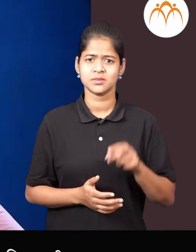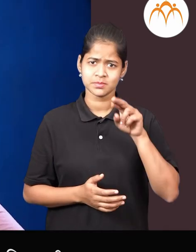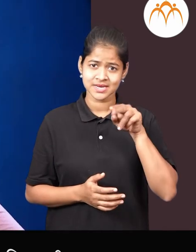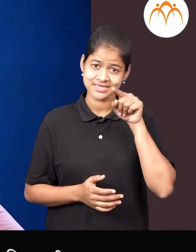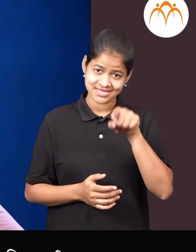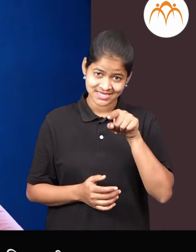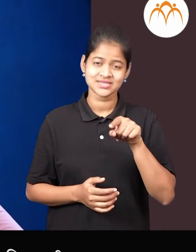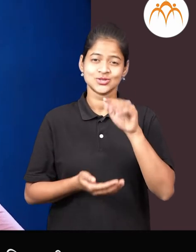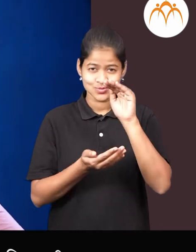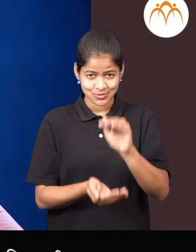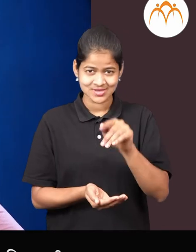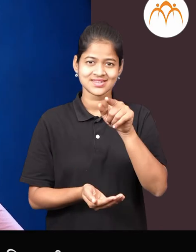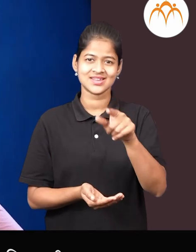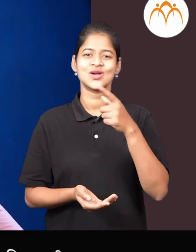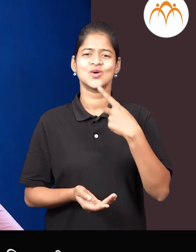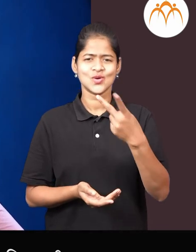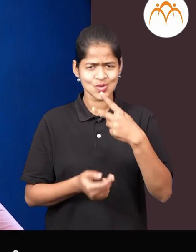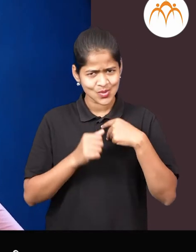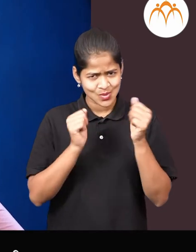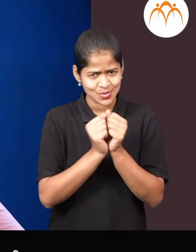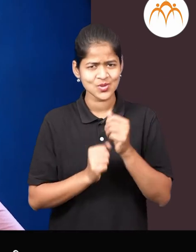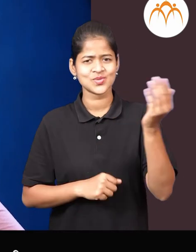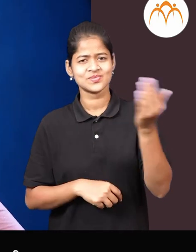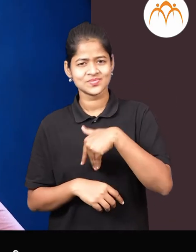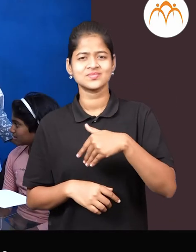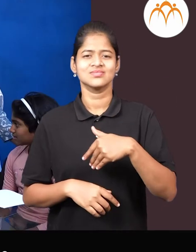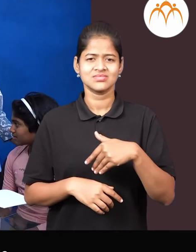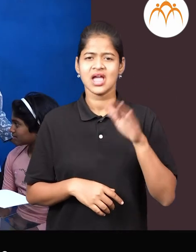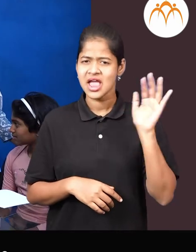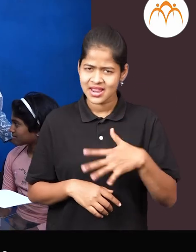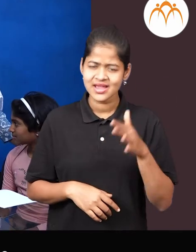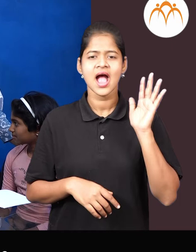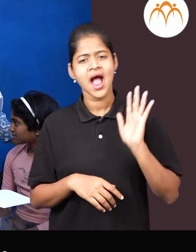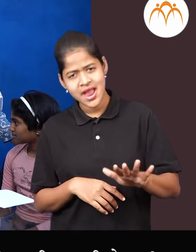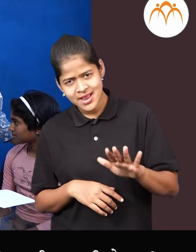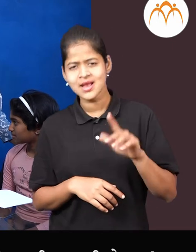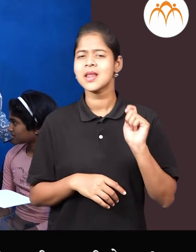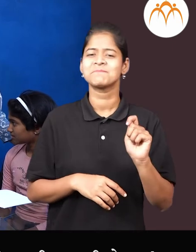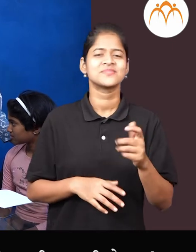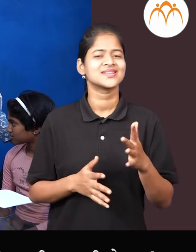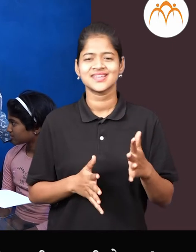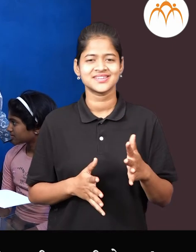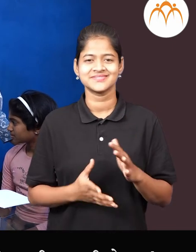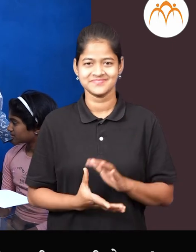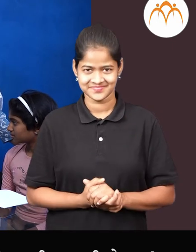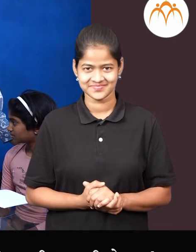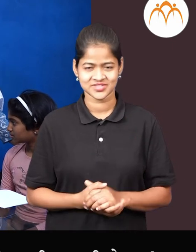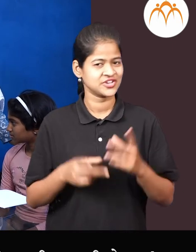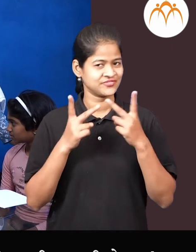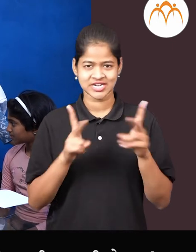मजे, तु आमचावरे आलास कै आणी नहीं अलास कै, काइस फरक भटना नहीं असकस, असकस, मीजन नहीं आलो,